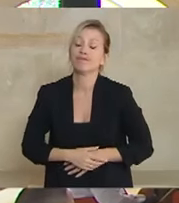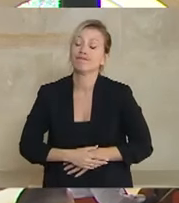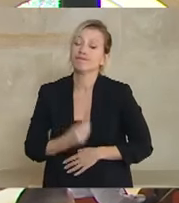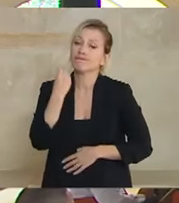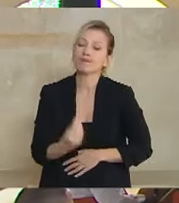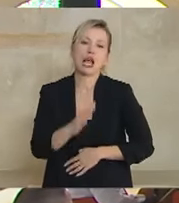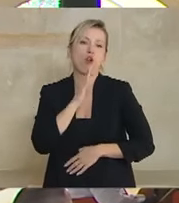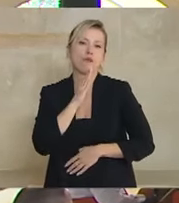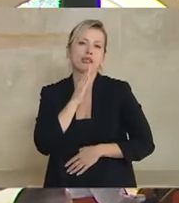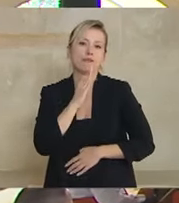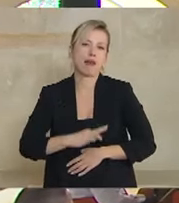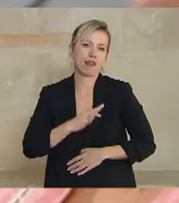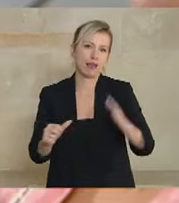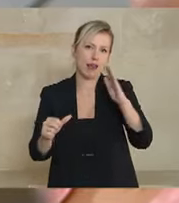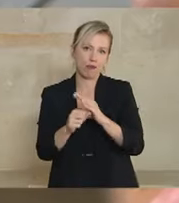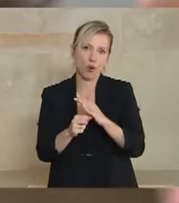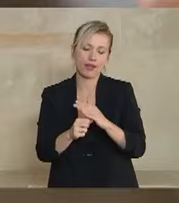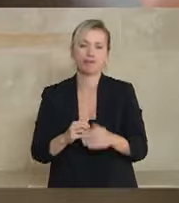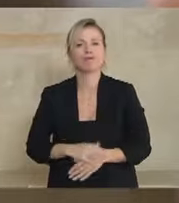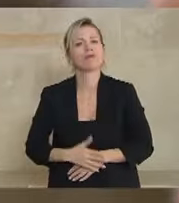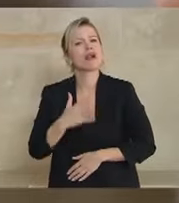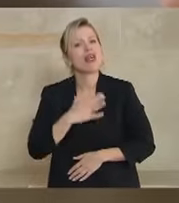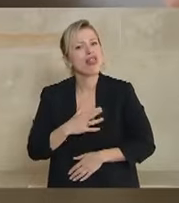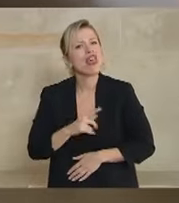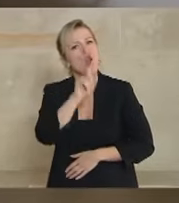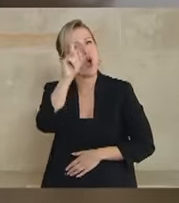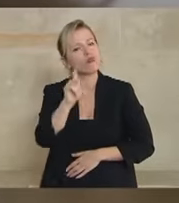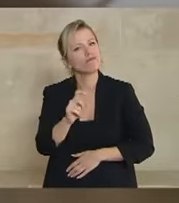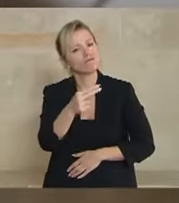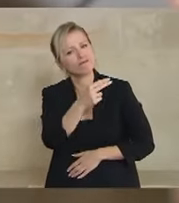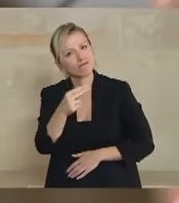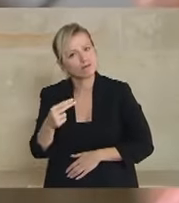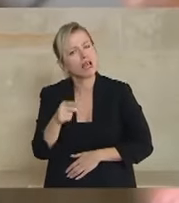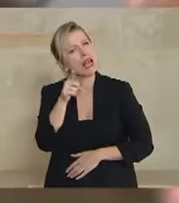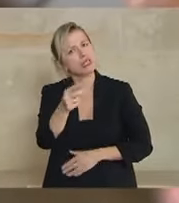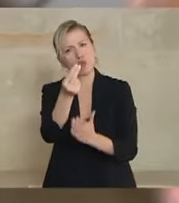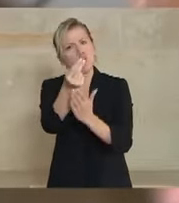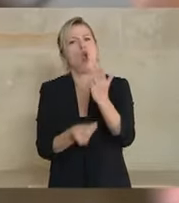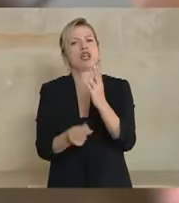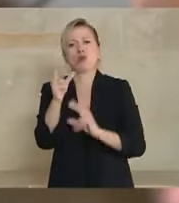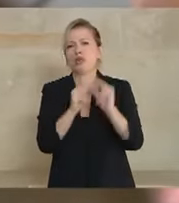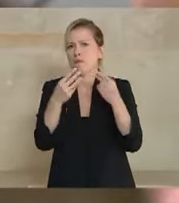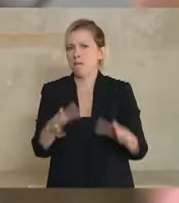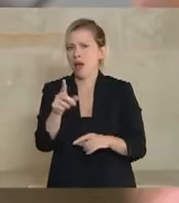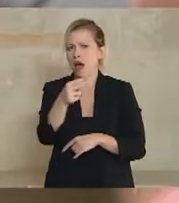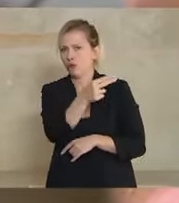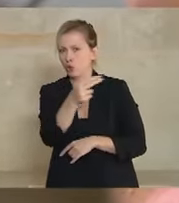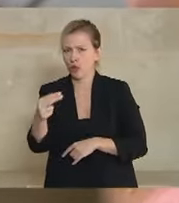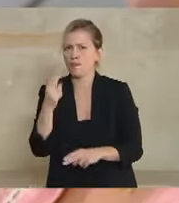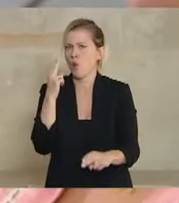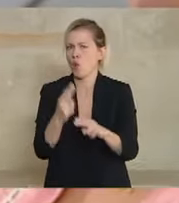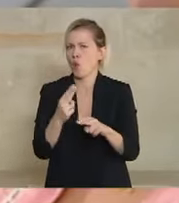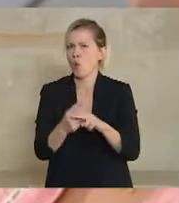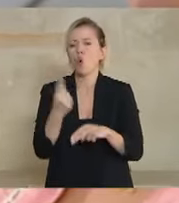κύριε Πρόεδρε και από μένα. Θέλω να έρθω σε ένα ζήτημα, το φέρνετε συχνά στην πρώτη γραμμή. Είναι μια φράση κλειδί στη διάρκεια της